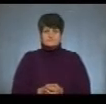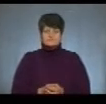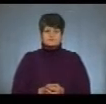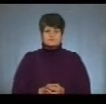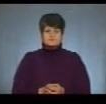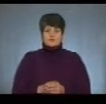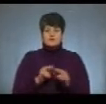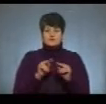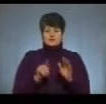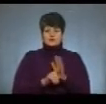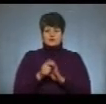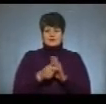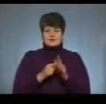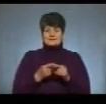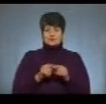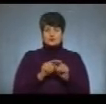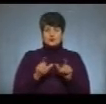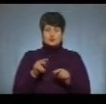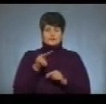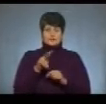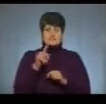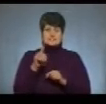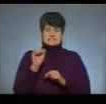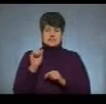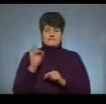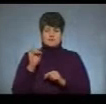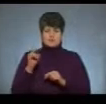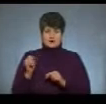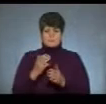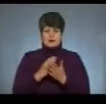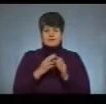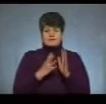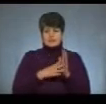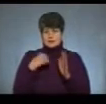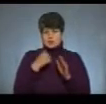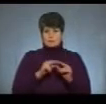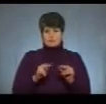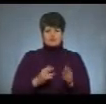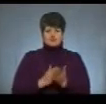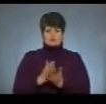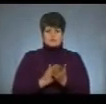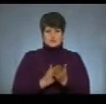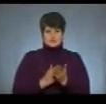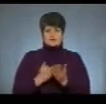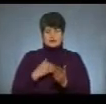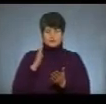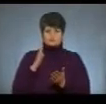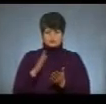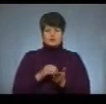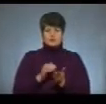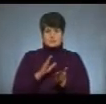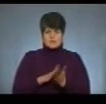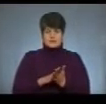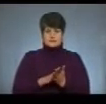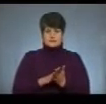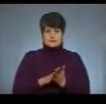Вчитель початкових класів цієї школи Людмила Заверуха має 19 років педагогічного стажу. Я буду реєструватися на